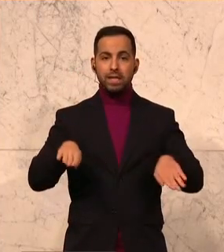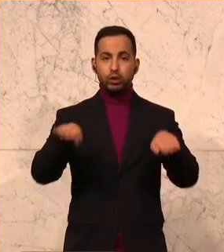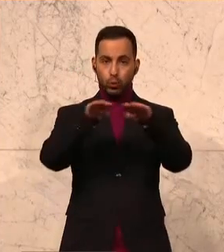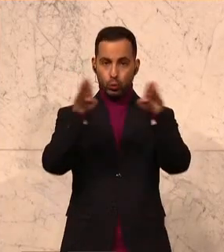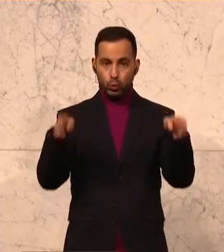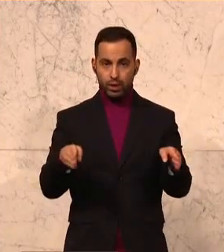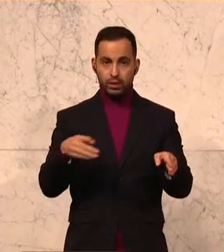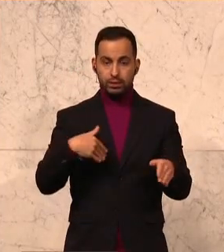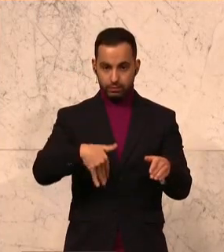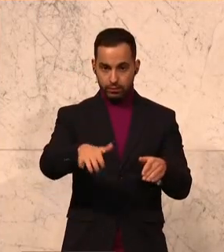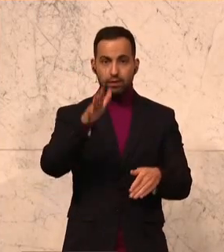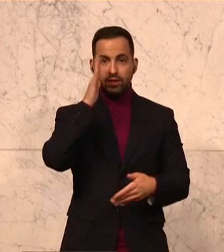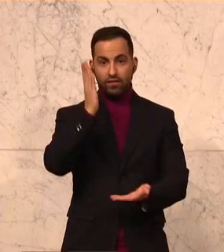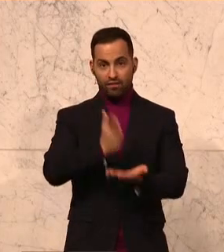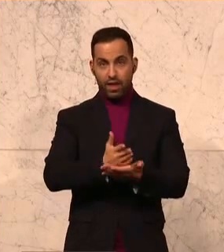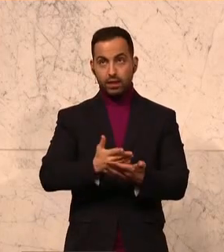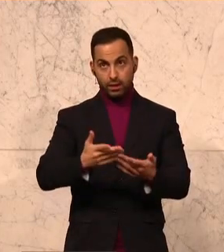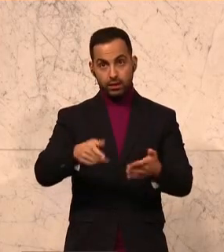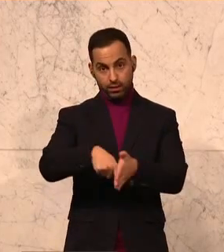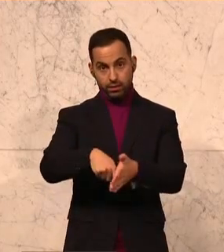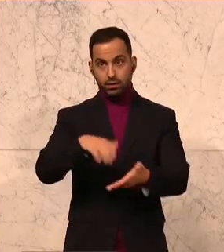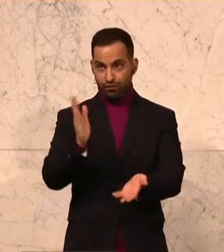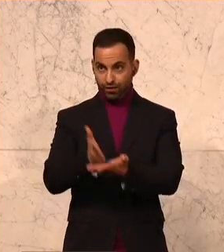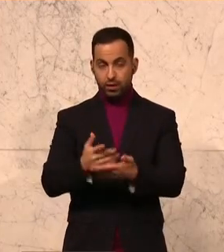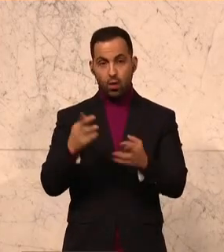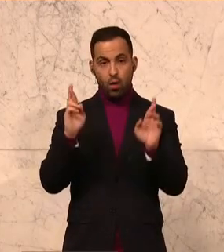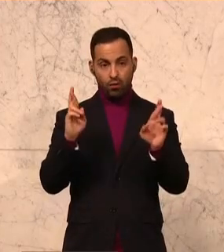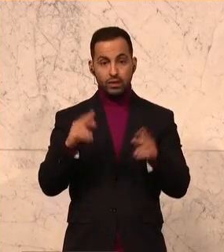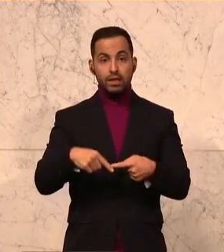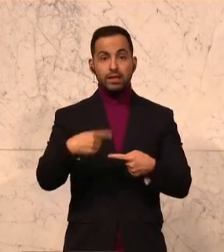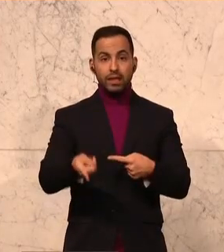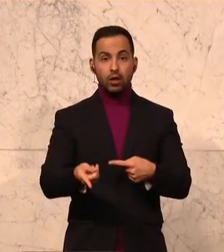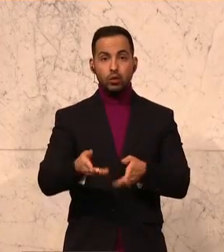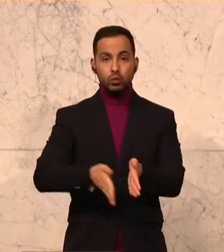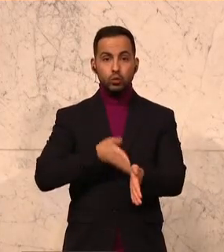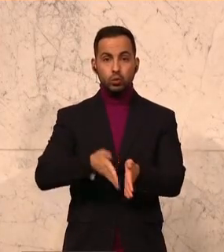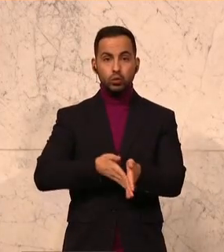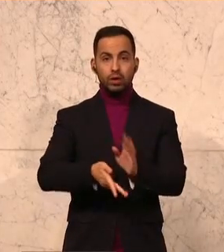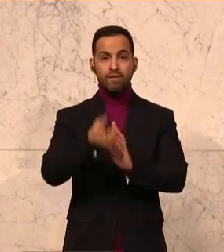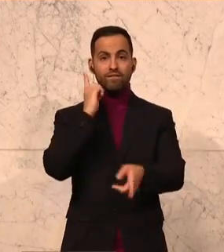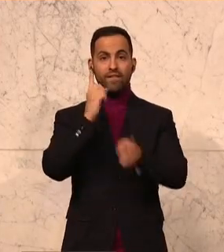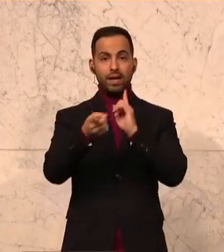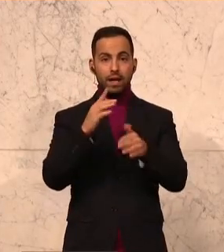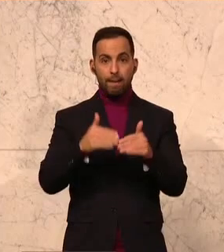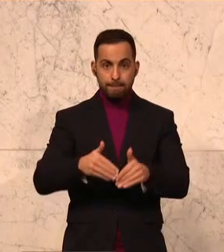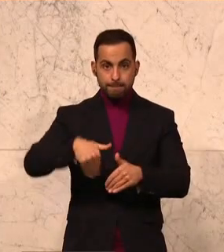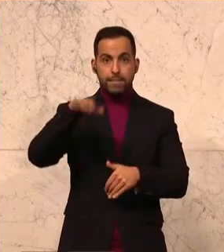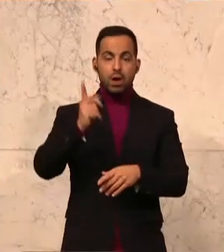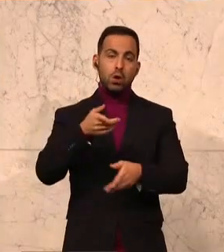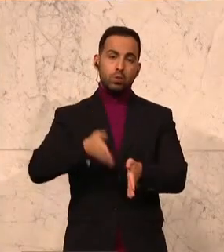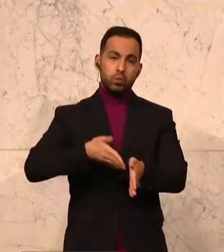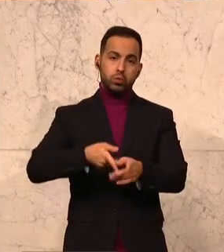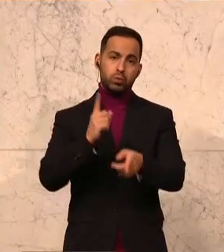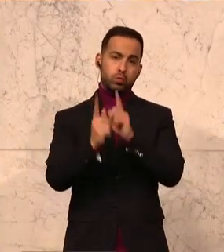wird jetzt fertiggestellt, hoffentlich bald fertiggestellt. Dadurch wird der Zugverkehr noch mehr zunehmen. Dadurch